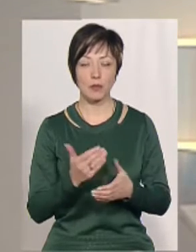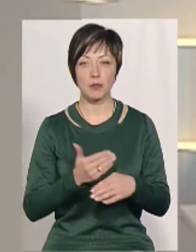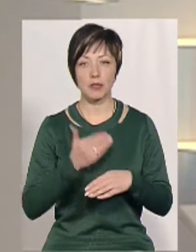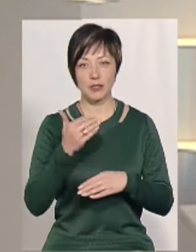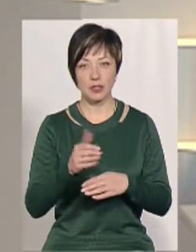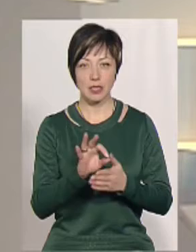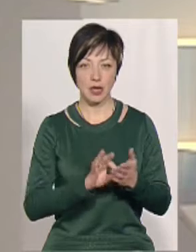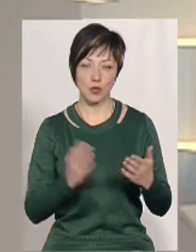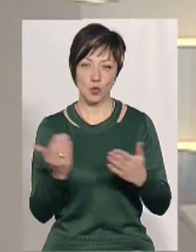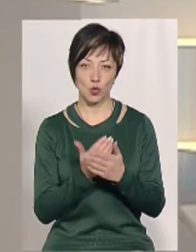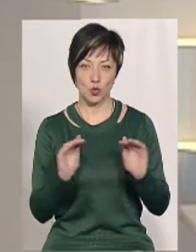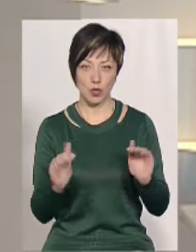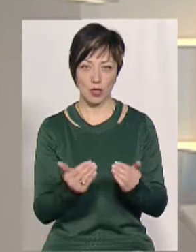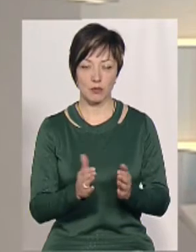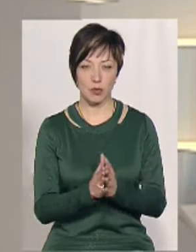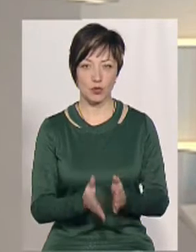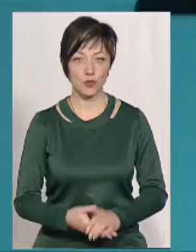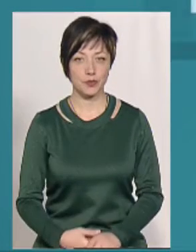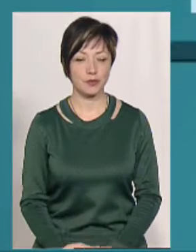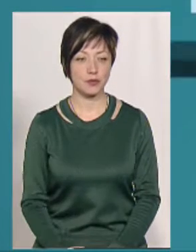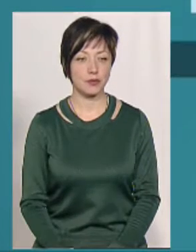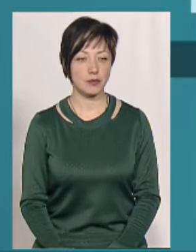з ними вже одразу після сюжету. Прошу.